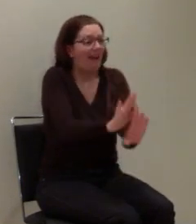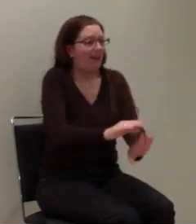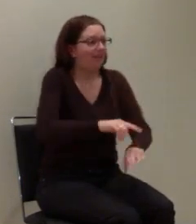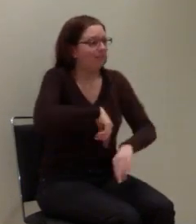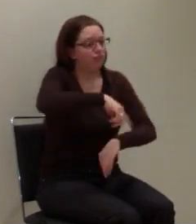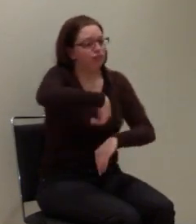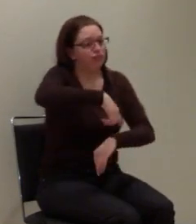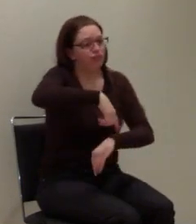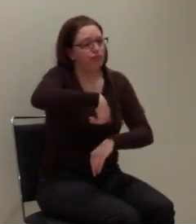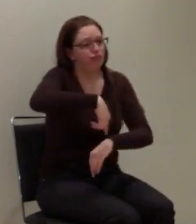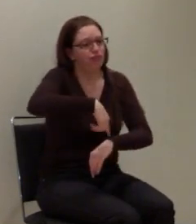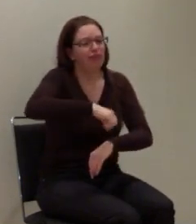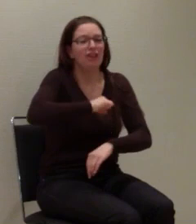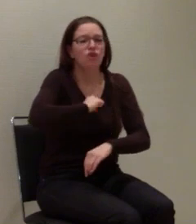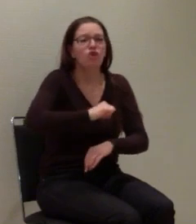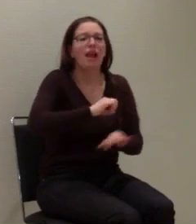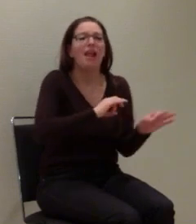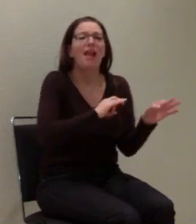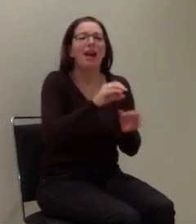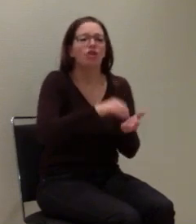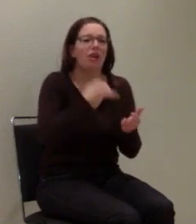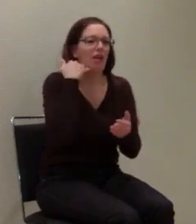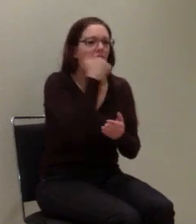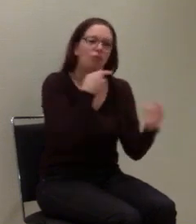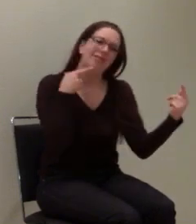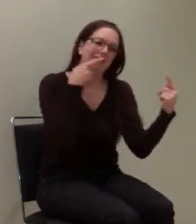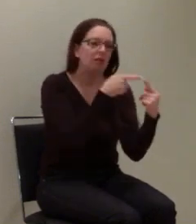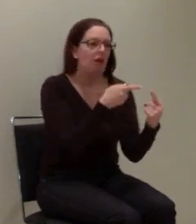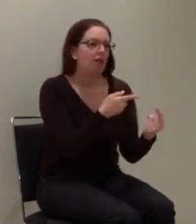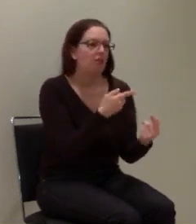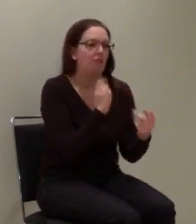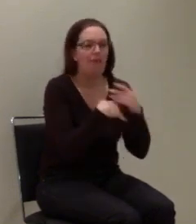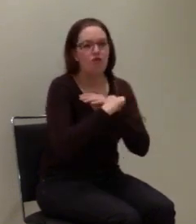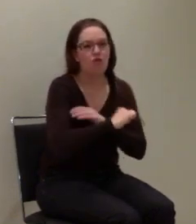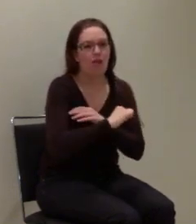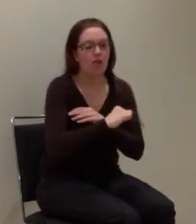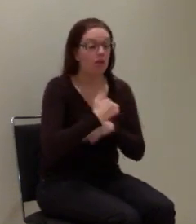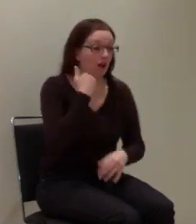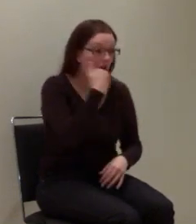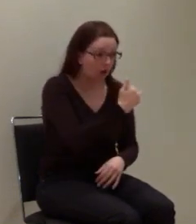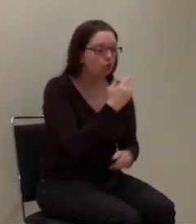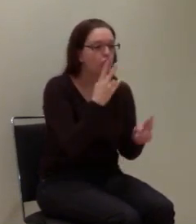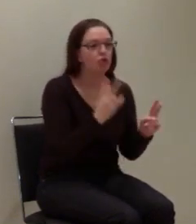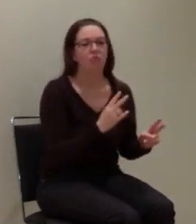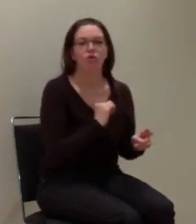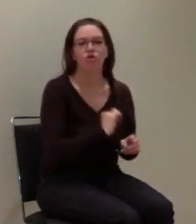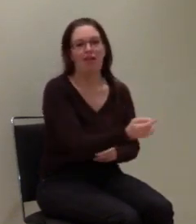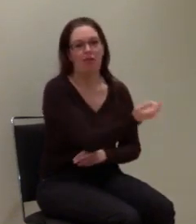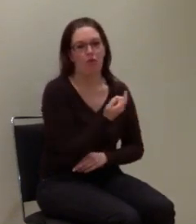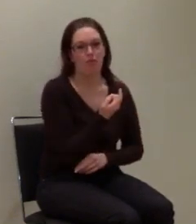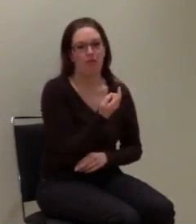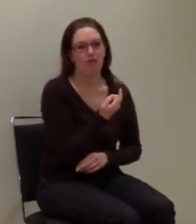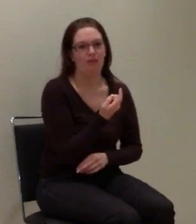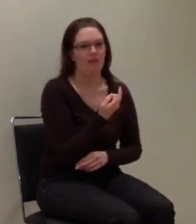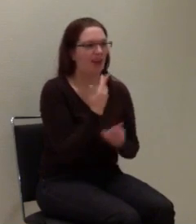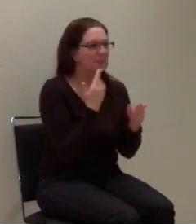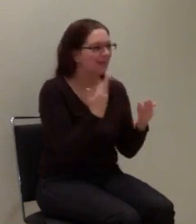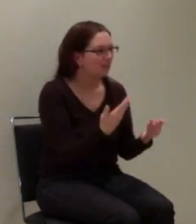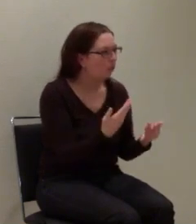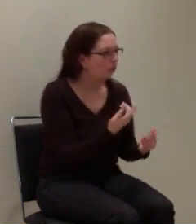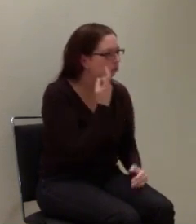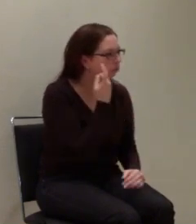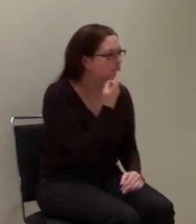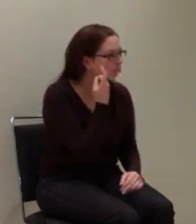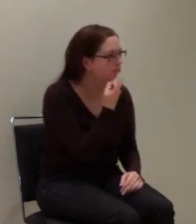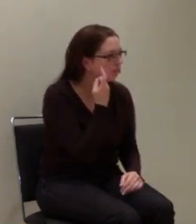der Leitstelle, rufe der Rad an direkt. Das geht viel schneller. Und Ponto, genau so war es. Also das darf ja eigentlich dann auch nicht sein. Also irgendwas stimmt